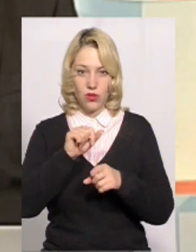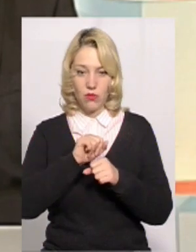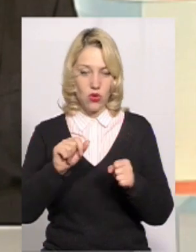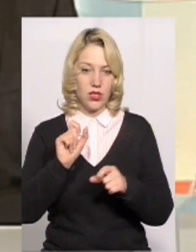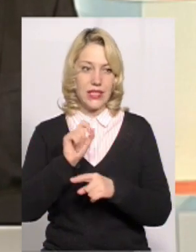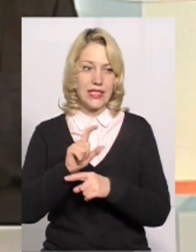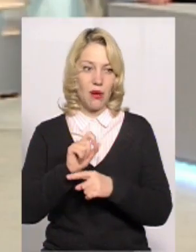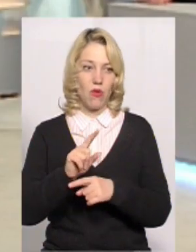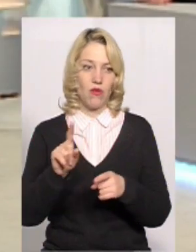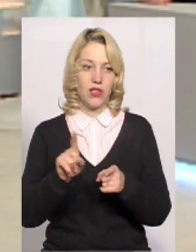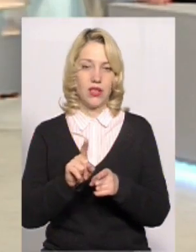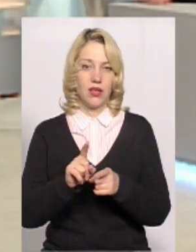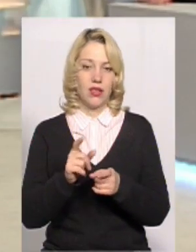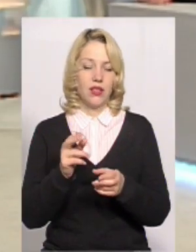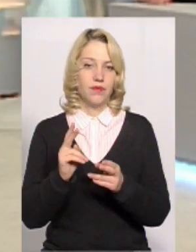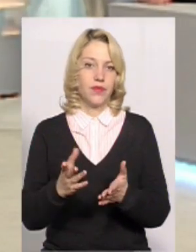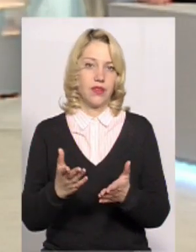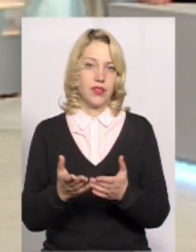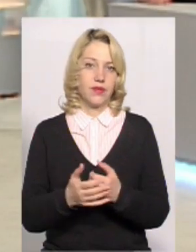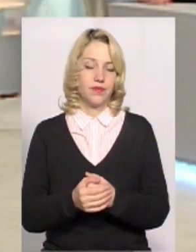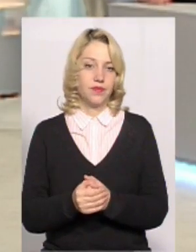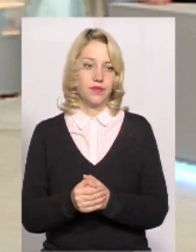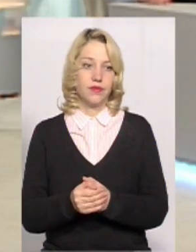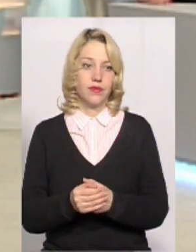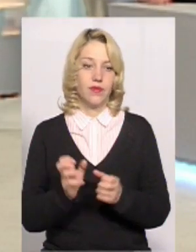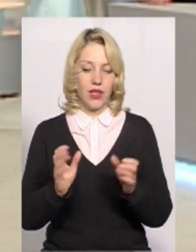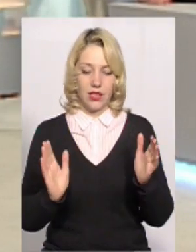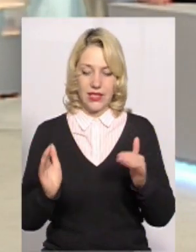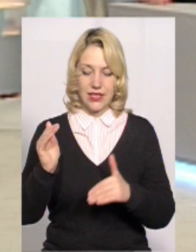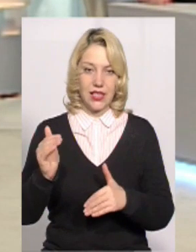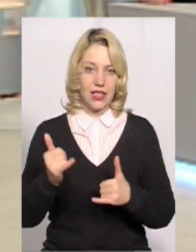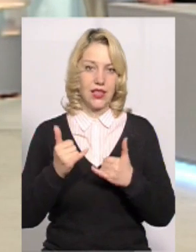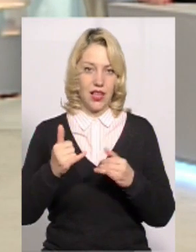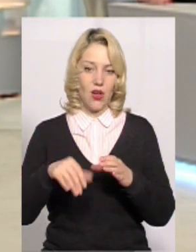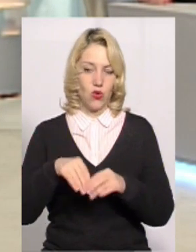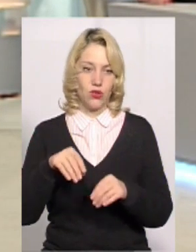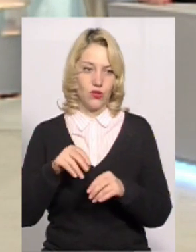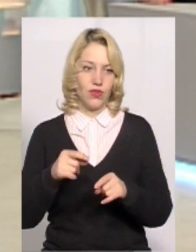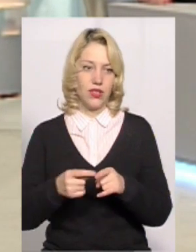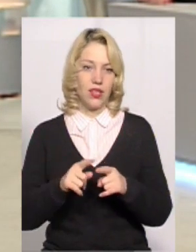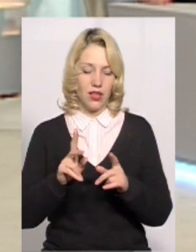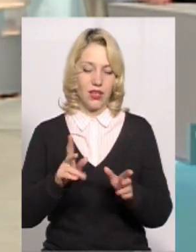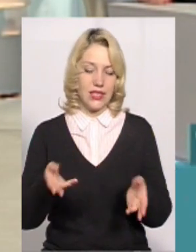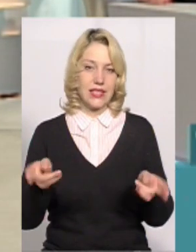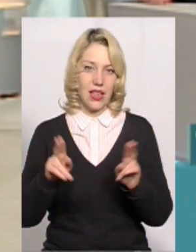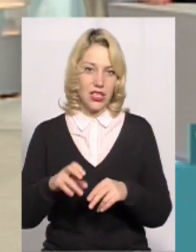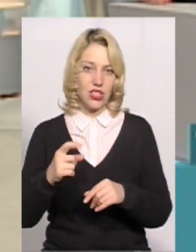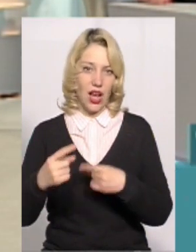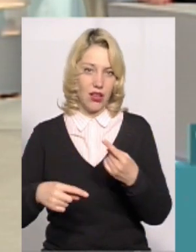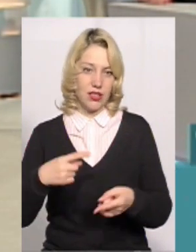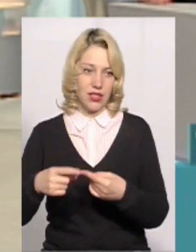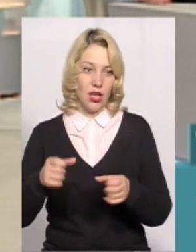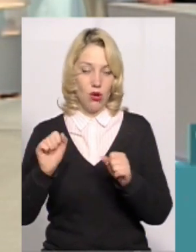функціональними, наприклад, як скриньки для голосування, які, в принципі, з виборів на вибори залишаються.